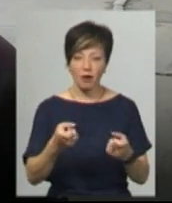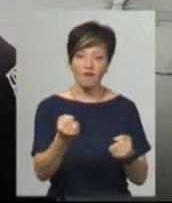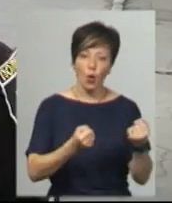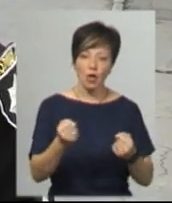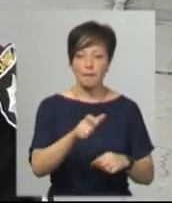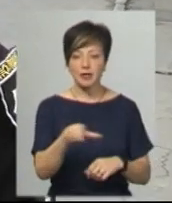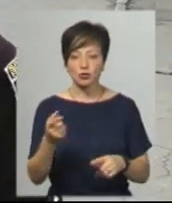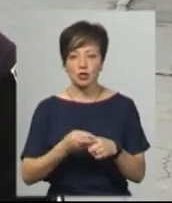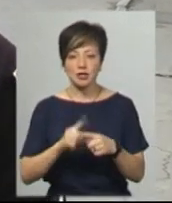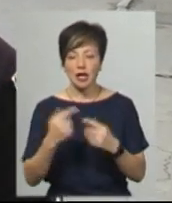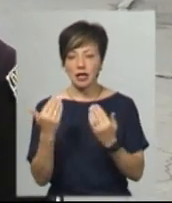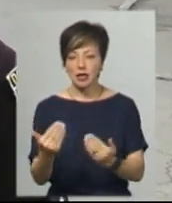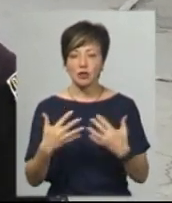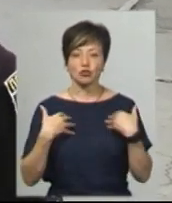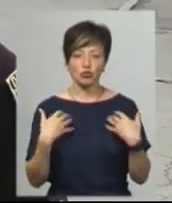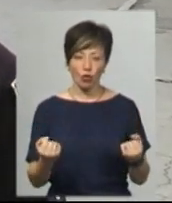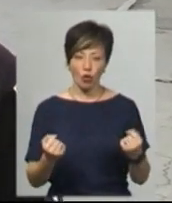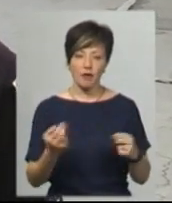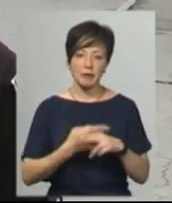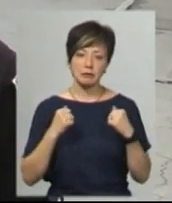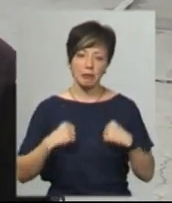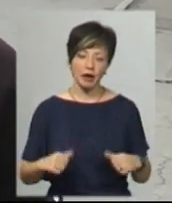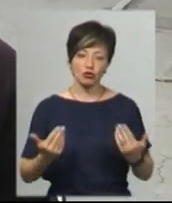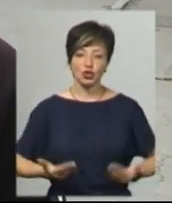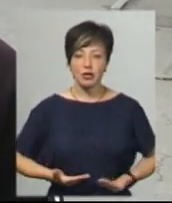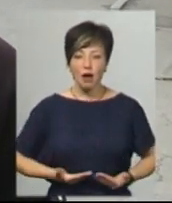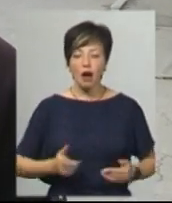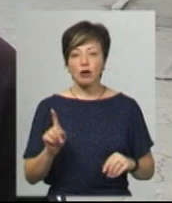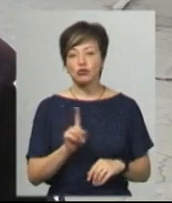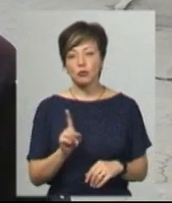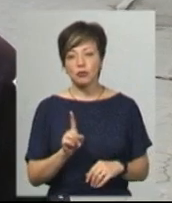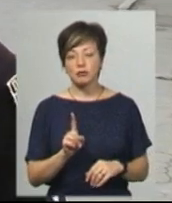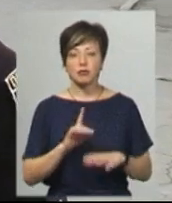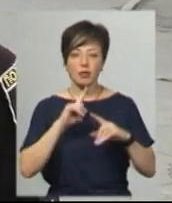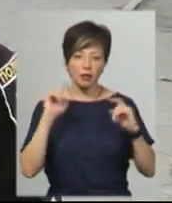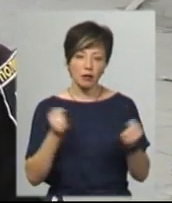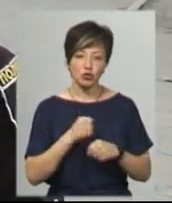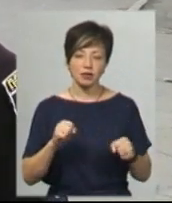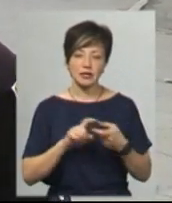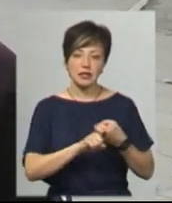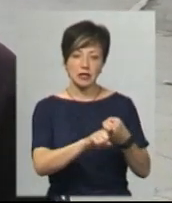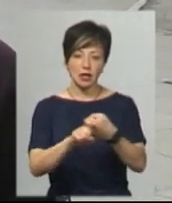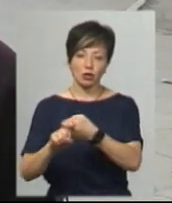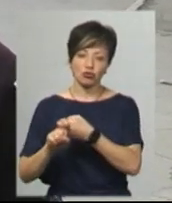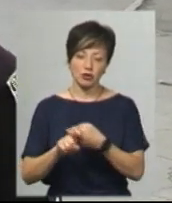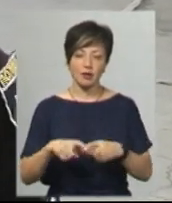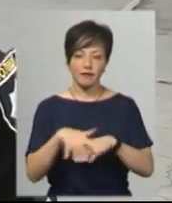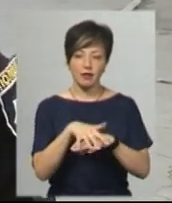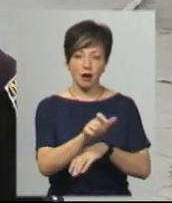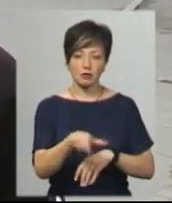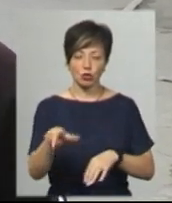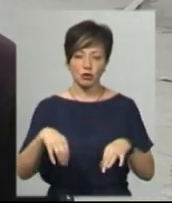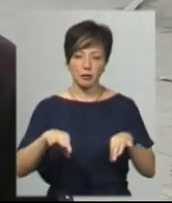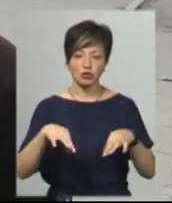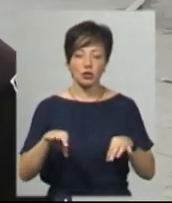пасажирам, що це в першу чергу їхнє здоров'я, безпека, життя, для того, щоб унеможливити зараження в громадському транспорті